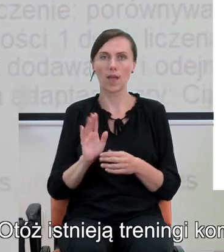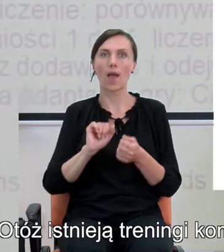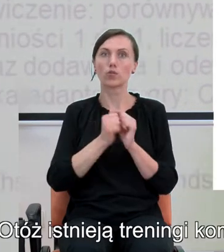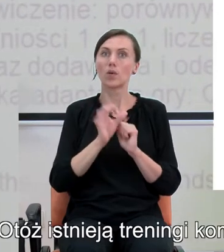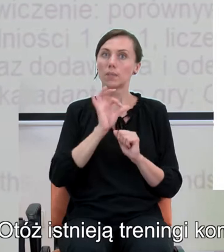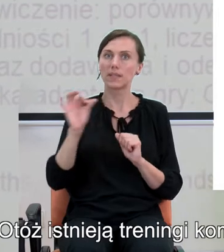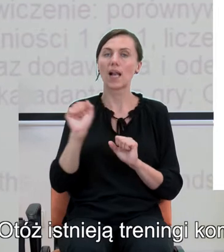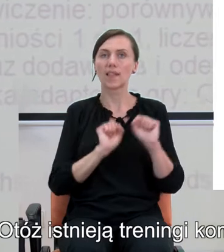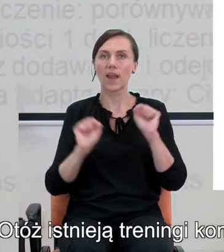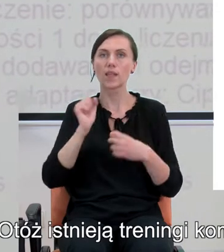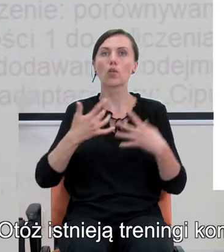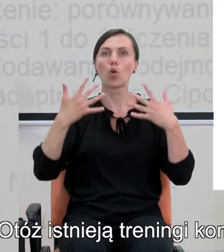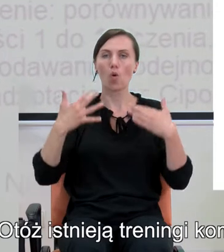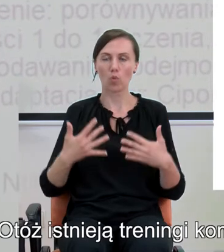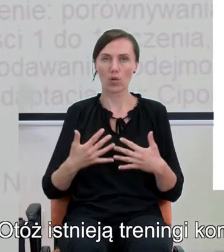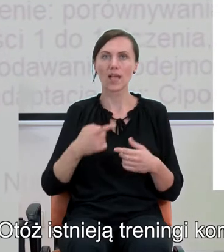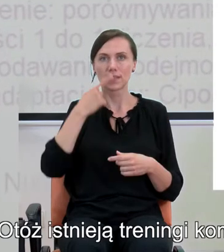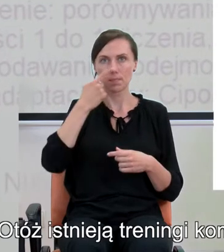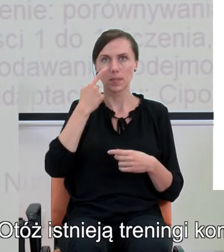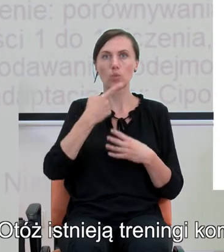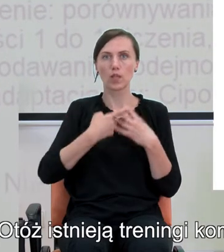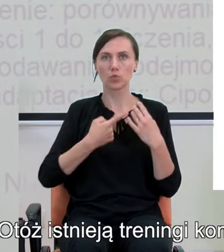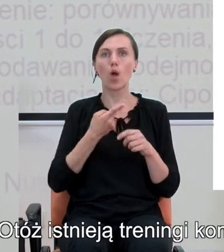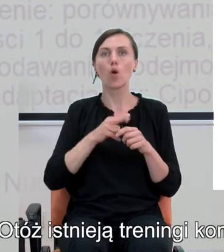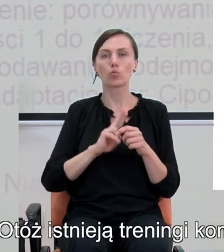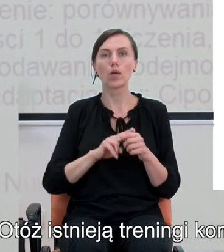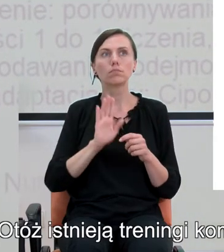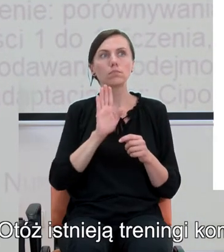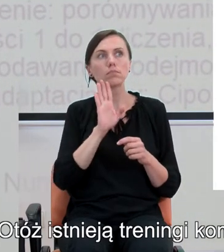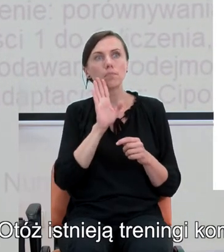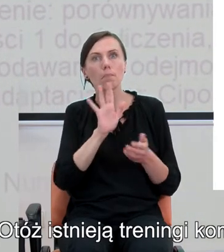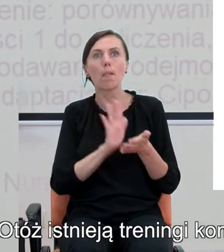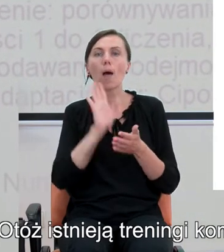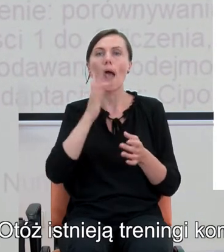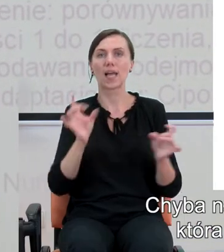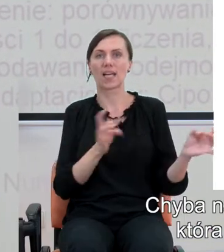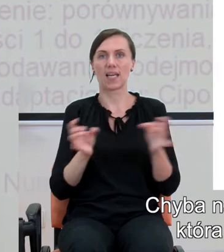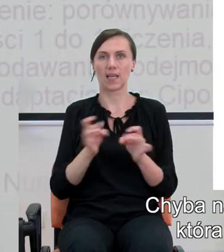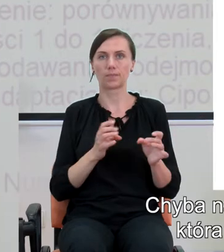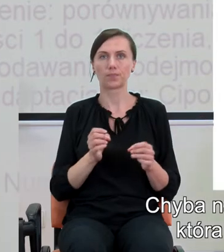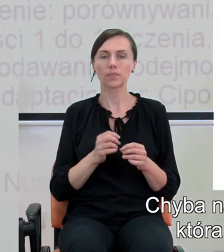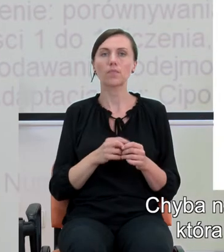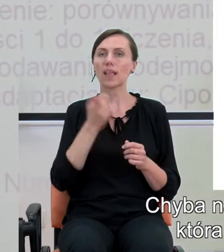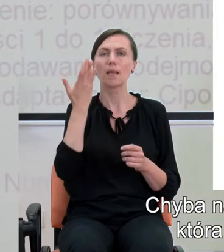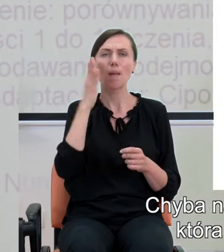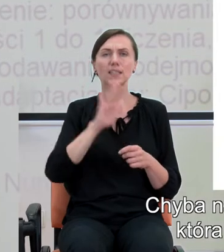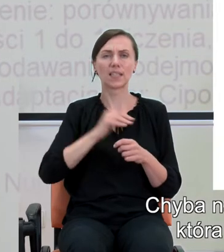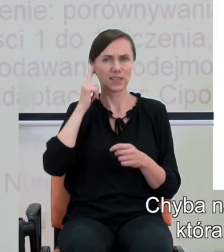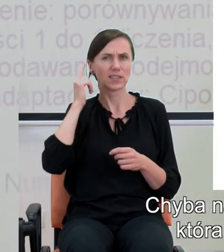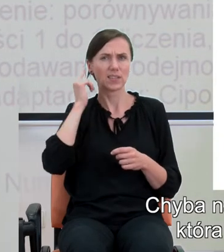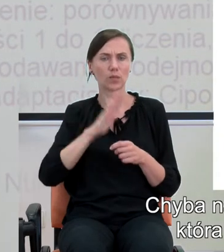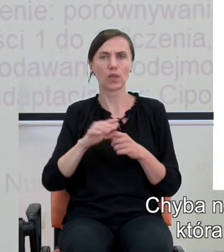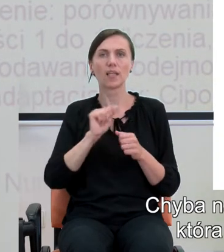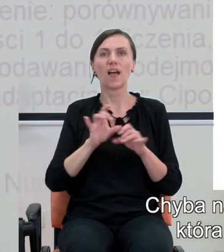treningi komputerowe zmysłu liczby, które mają charakter takich gier. Chyba najbardziej znaną z nich jest